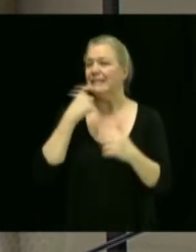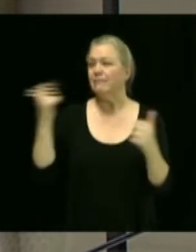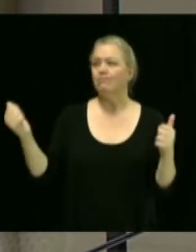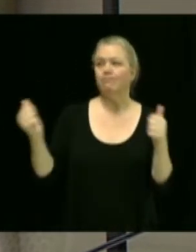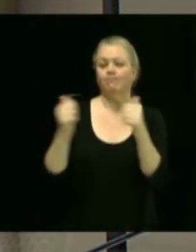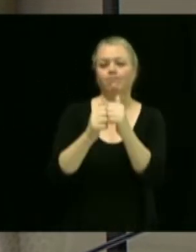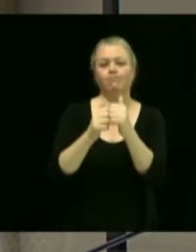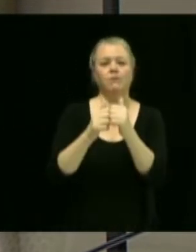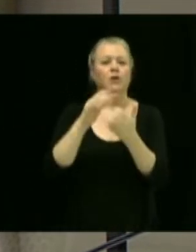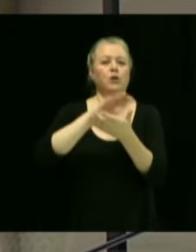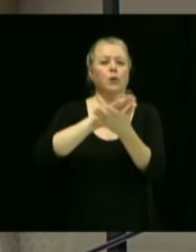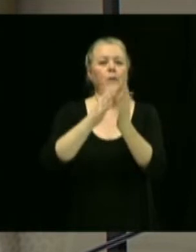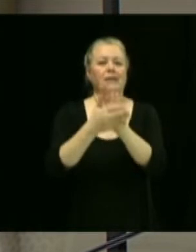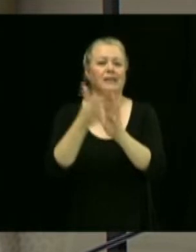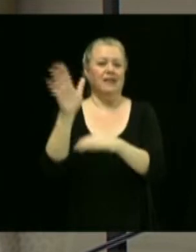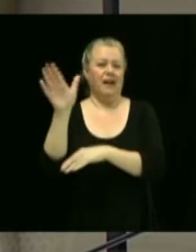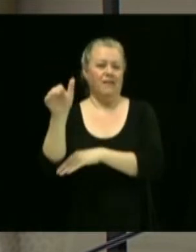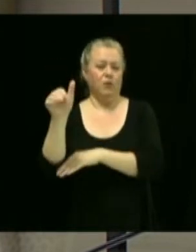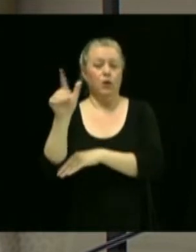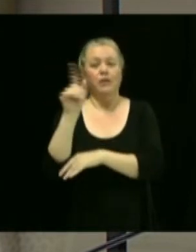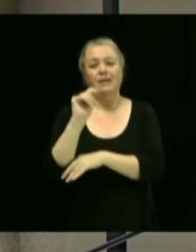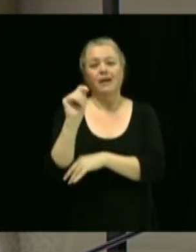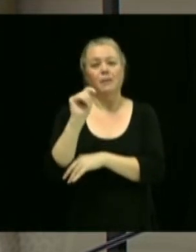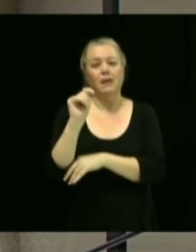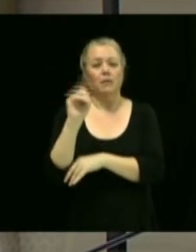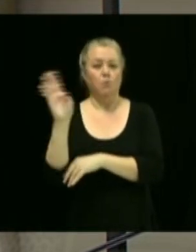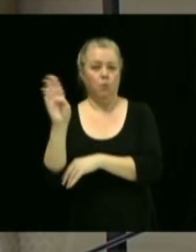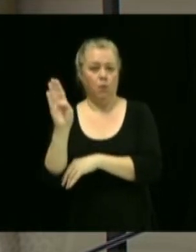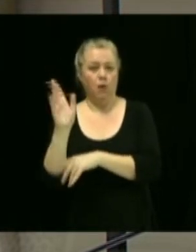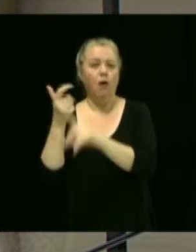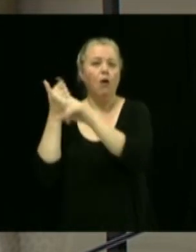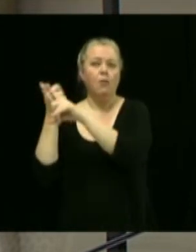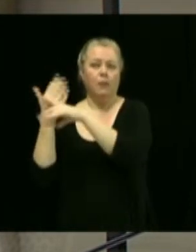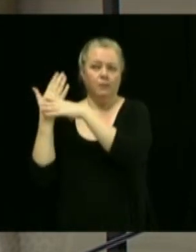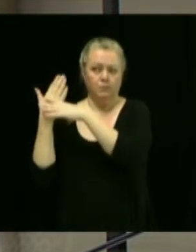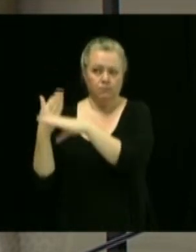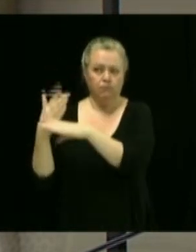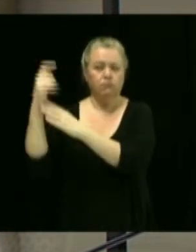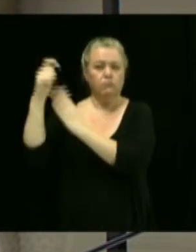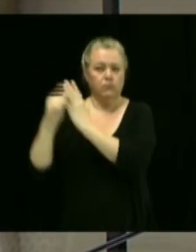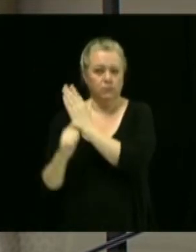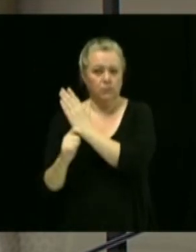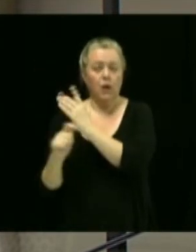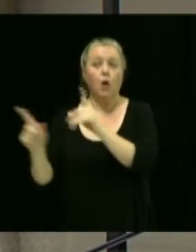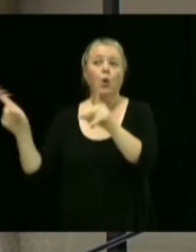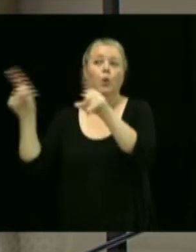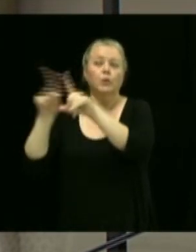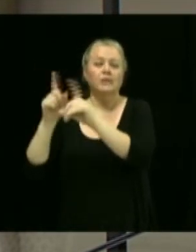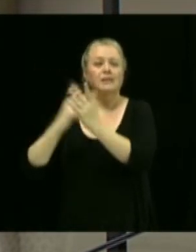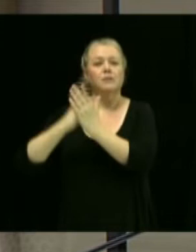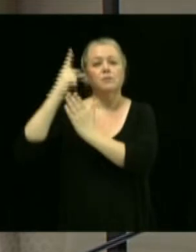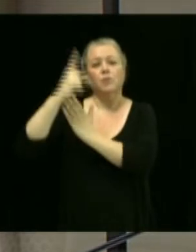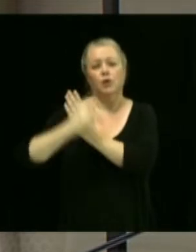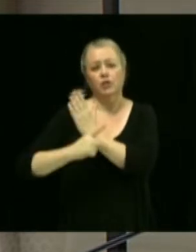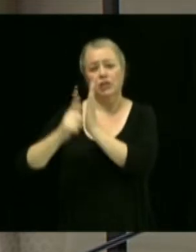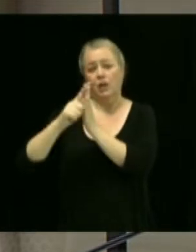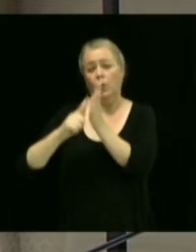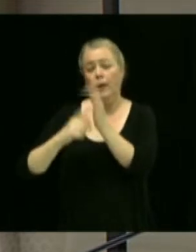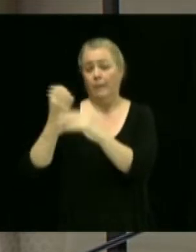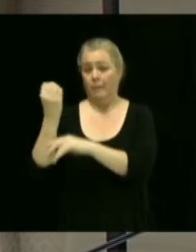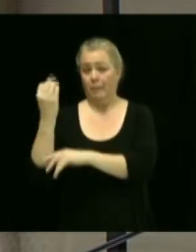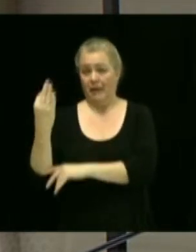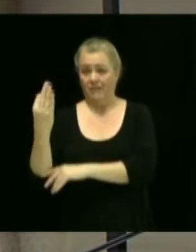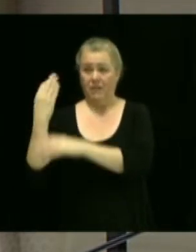'avocats Tremblay-Bois, qui verra préparer l'ensemble des documents requis et la présentation du projet de loi privé à l'Assemblée nationale pour